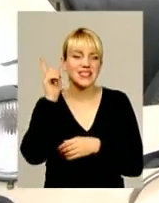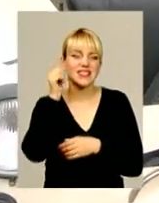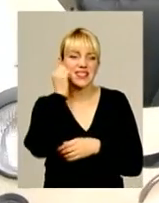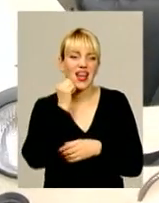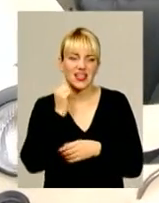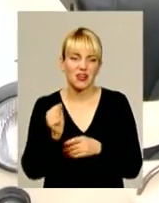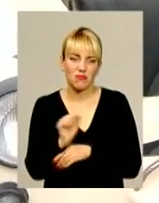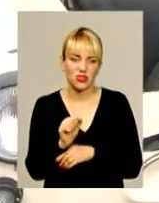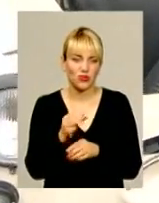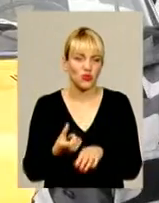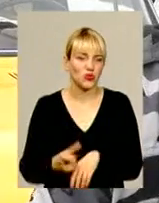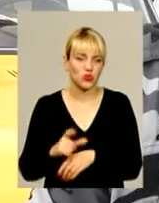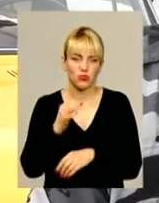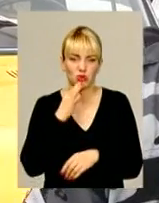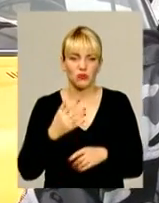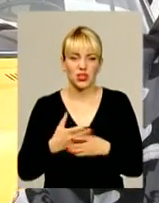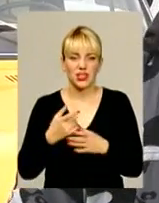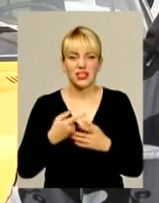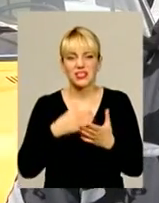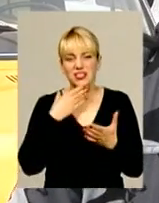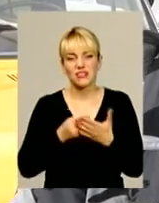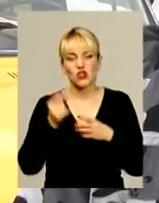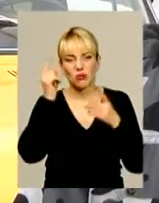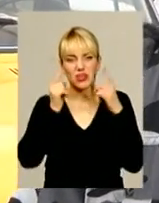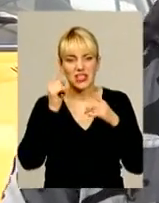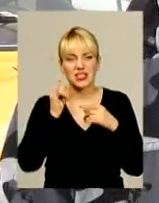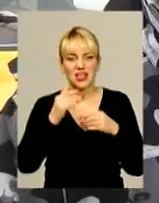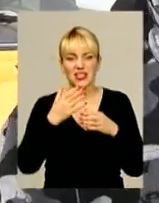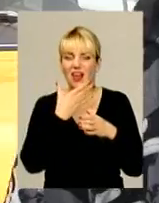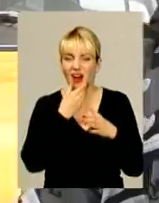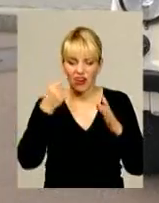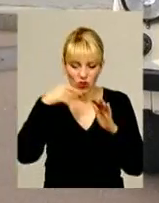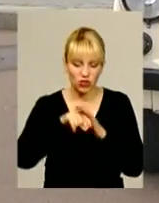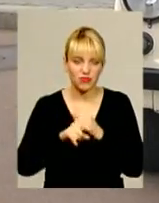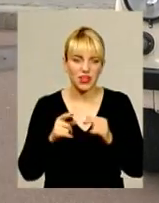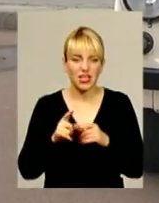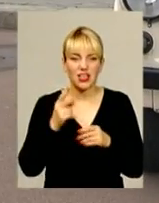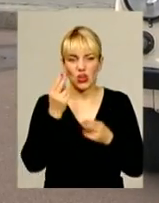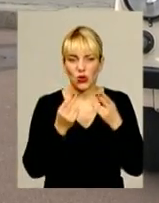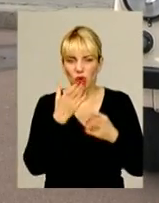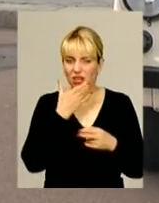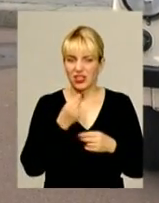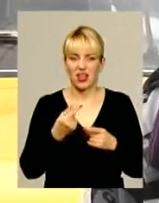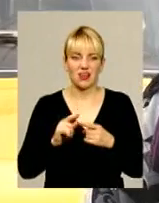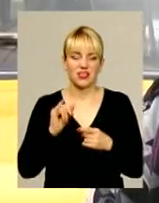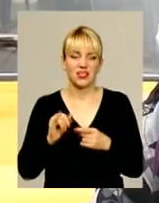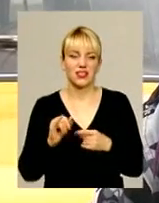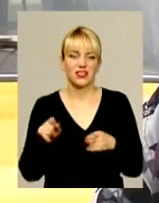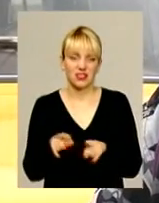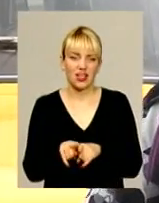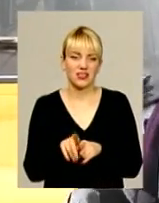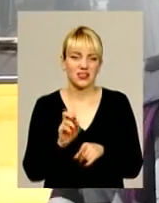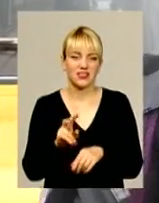Старі машини дуже подобаються. Своїм дизайном. І салон дуже прикольний. Ну, і по кольору, так, ну,